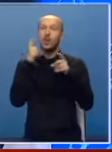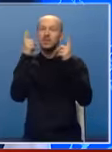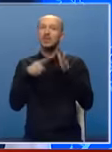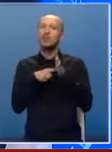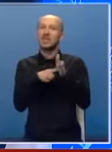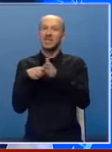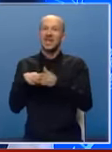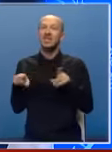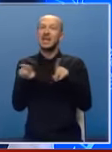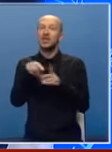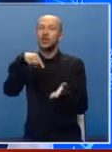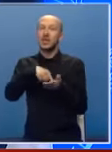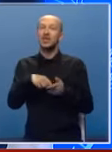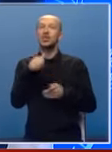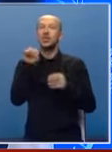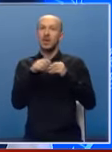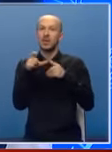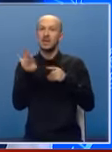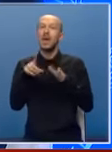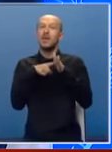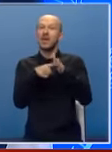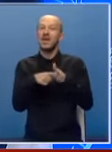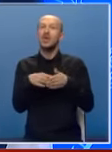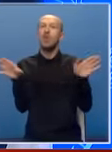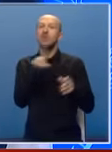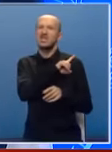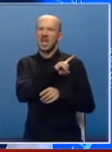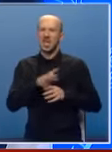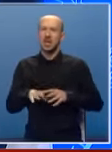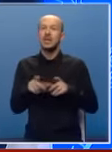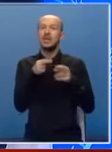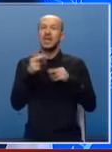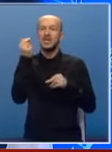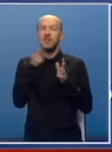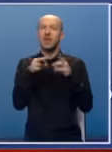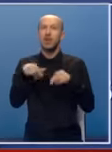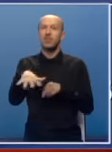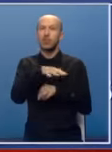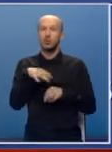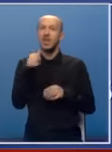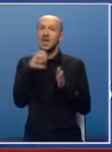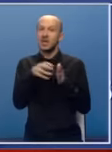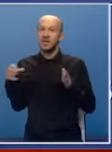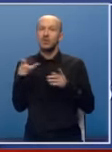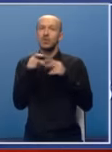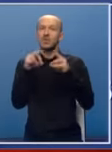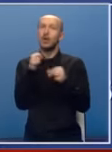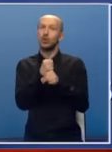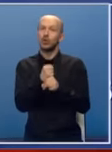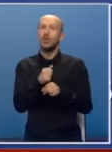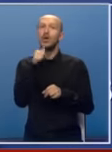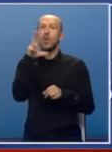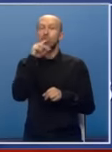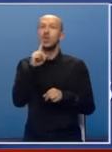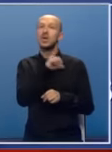prezentacije na tom istom mjestu da bi se prikazao obim stradanja za Srbenovim prostorima. Mi nastavit ćemo sa podrškom i onim